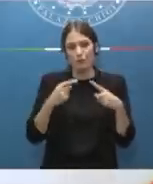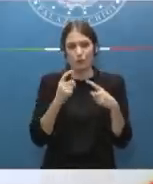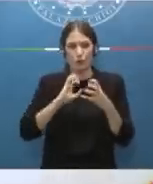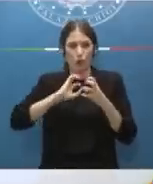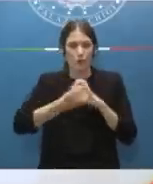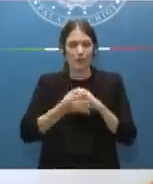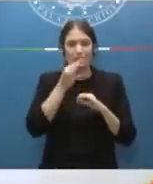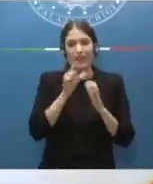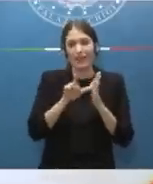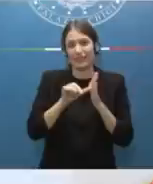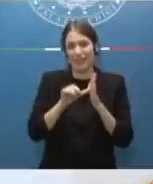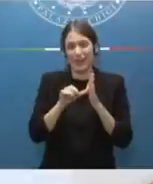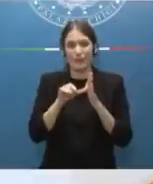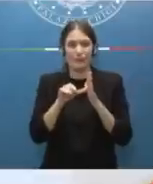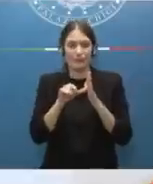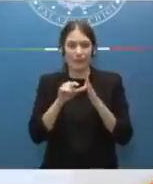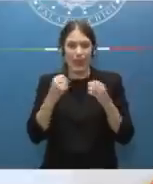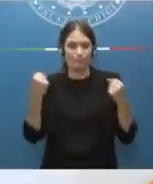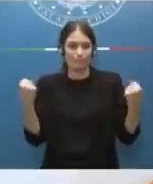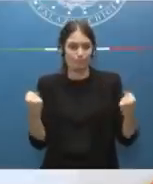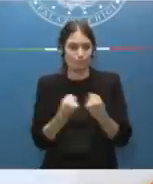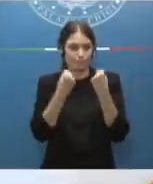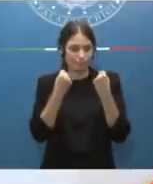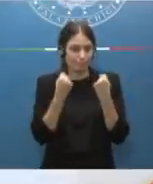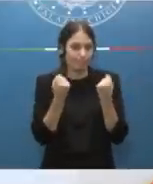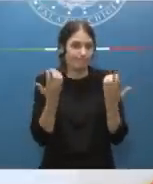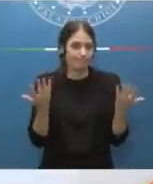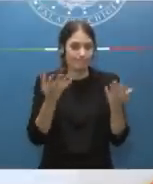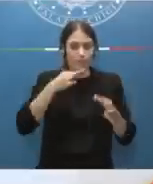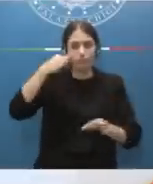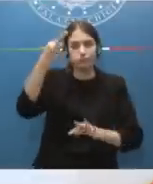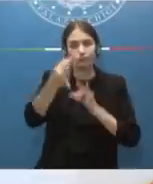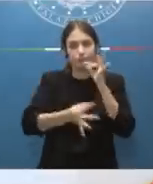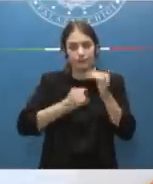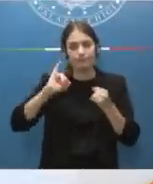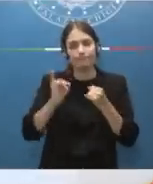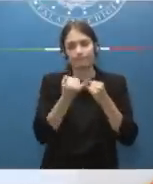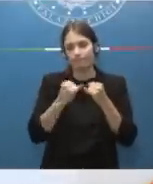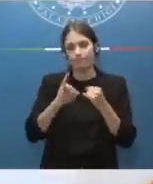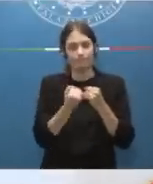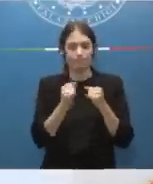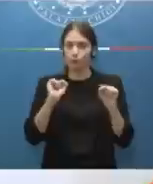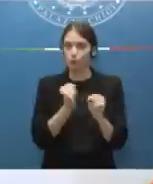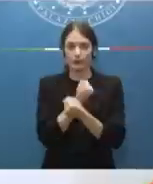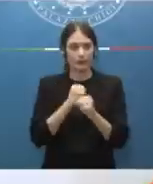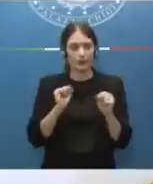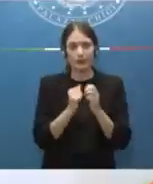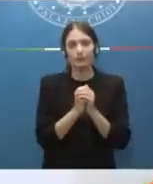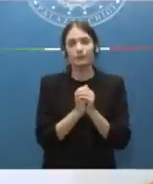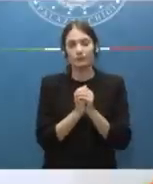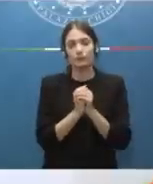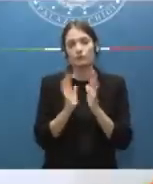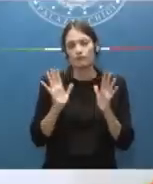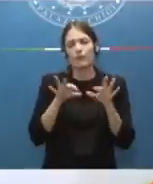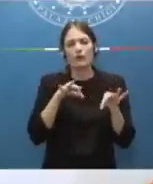tempi sono incompatibili con una illustrazione dettagliata di questi articolati ma la